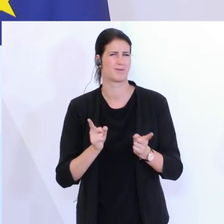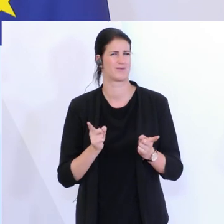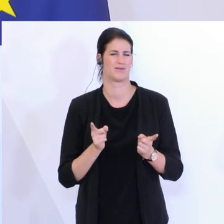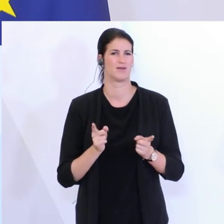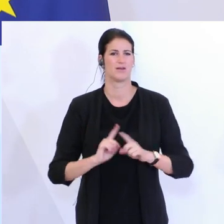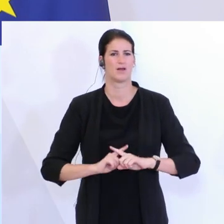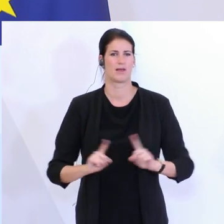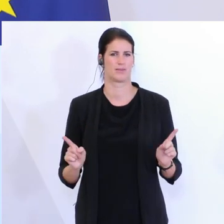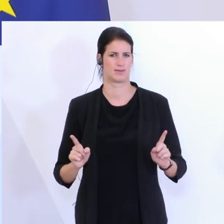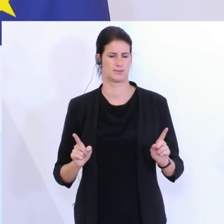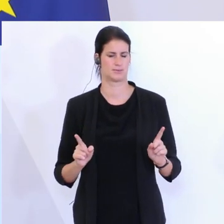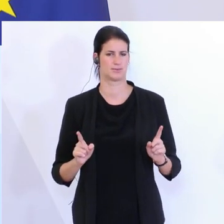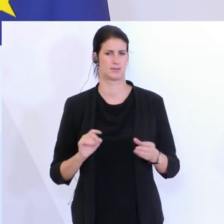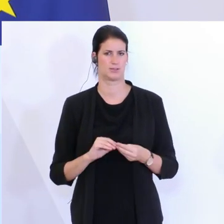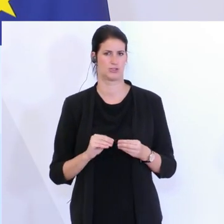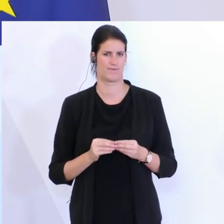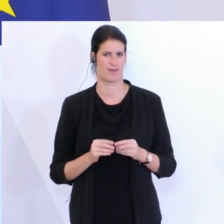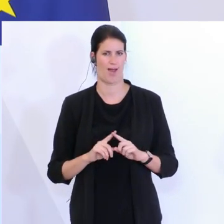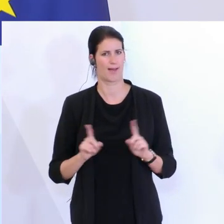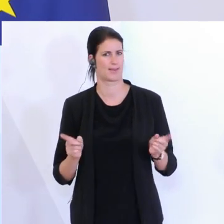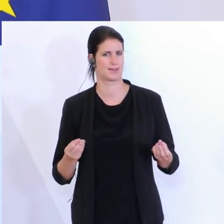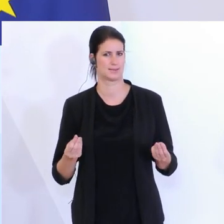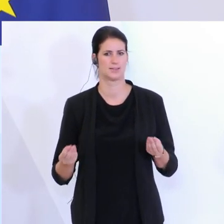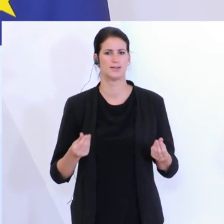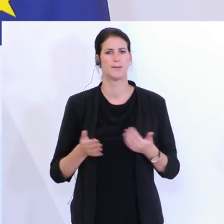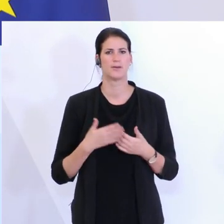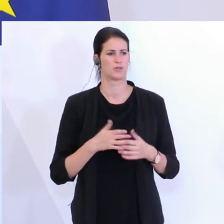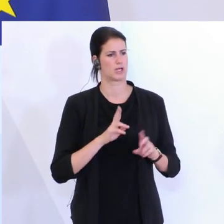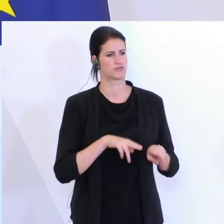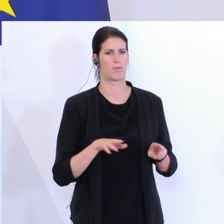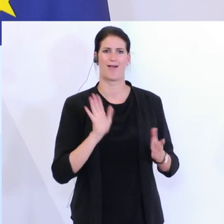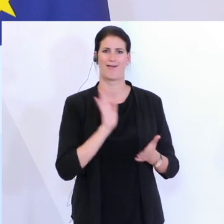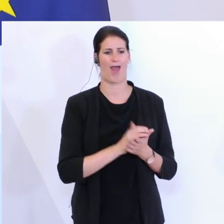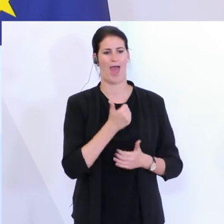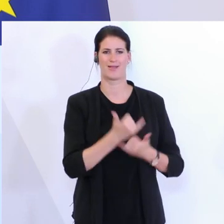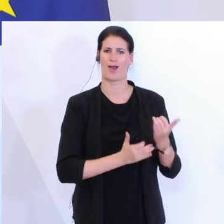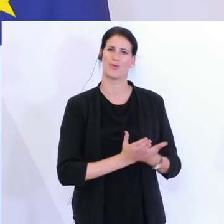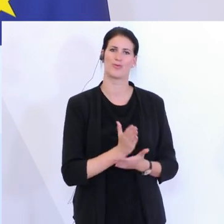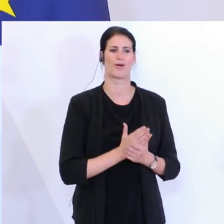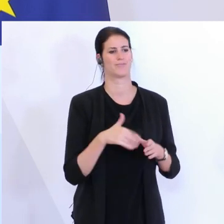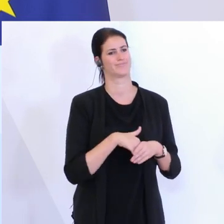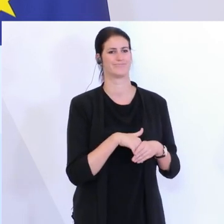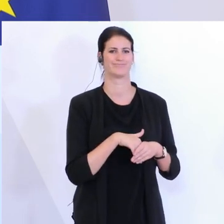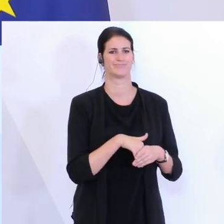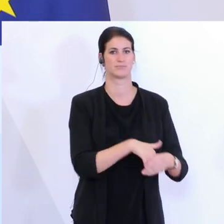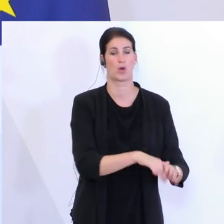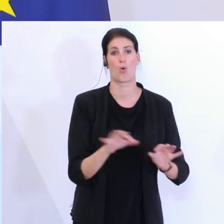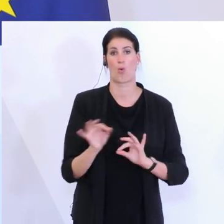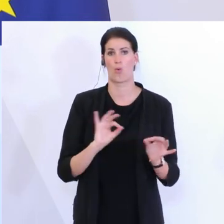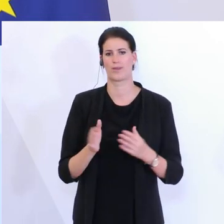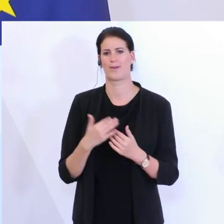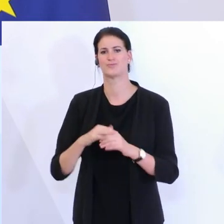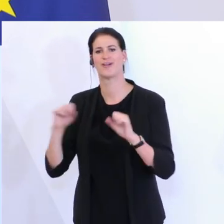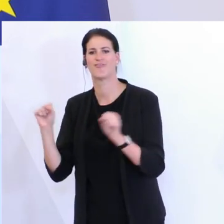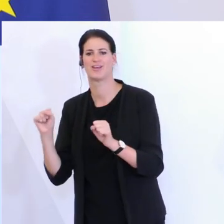andere Zusammenarbeit, ein anderes Geschäft in einem Saisonbetrieb als in einem Jahresbetrieb. Nicht jeder Mitarbeiter in einem Jahresbetrieb ist